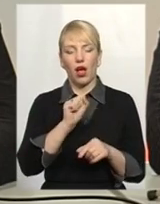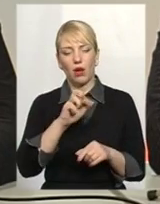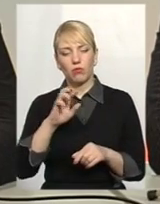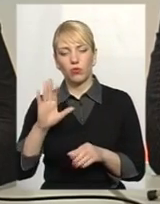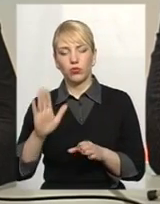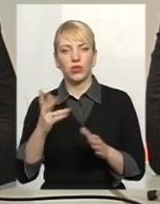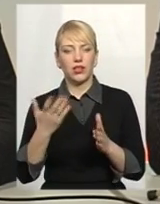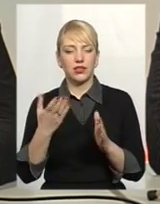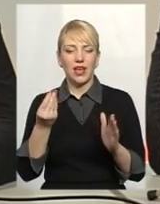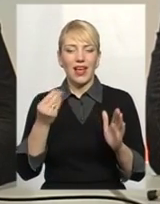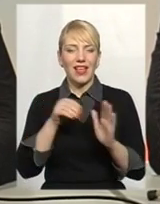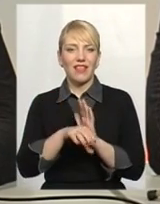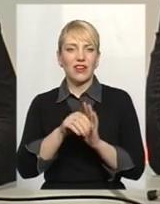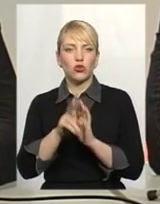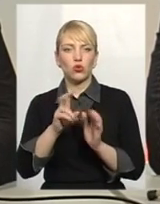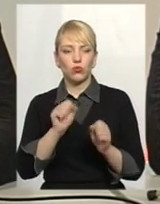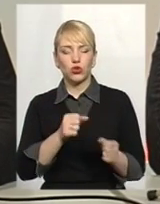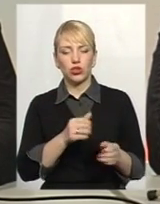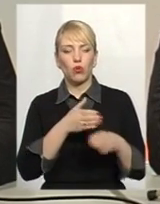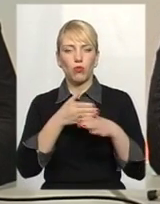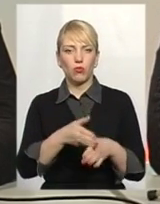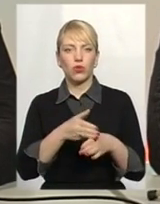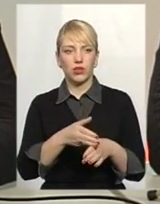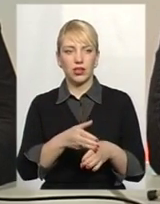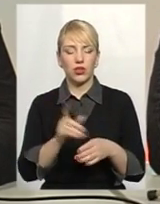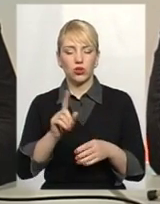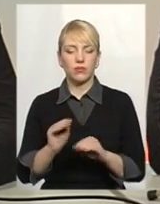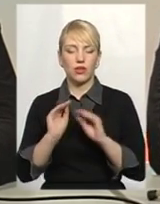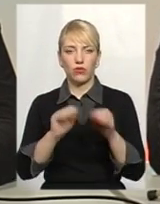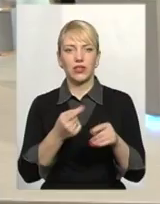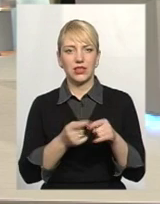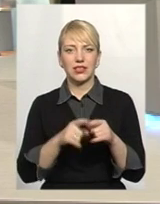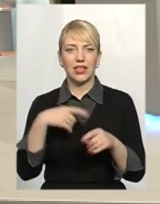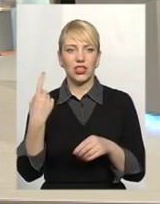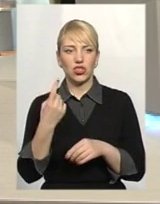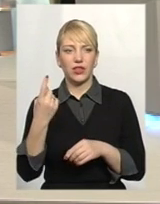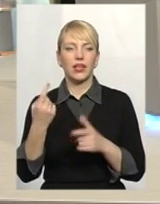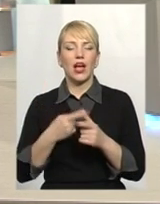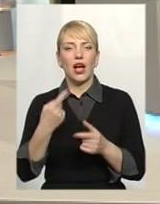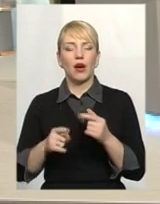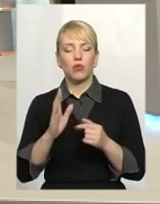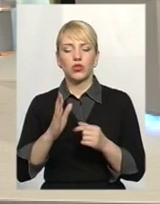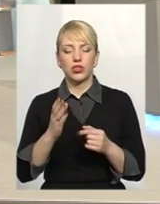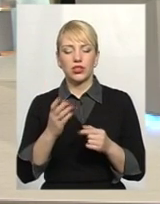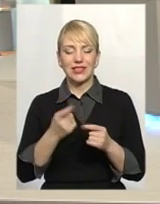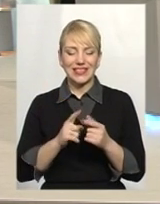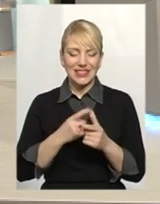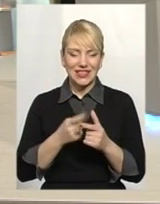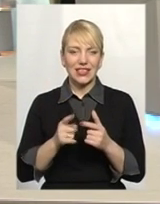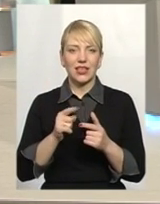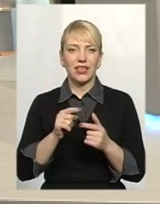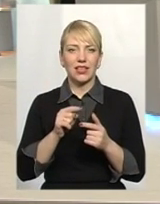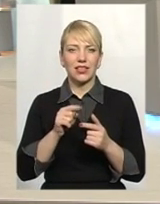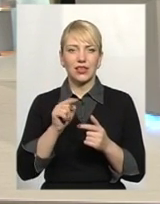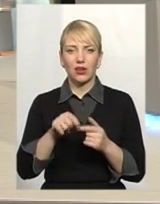якісь інвестори, які можуть допомогти, що ви сказали раніше, встановити ці лічильники, або ці кошти будуть встановлені виключно